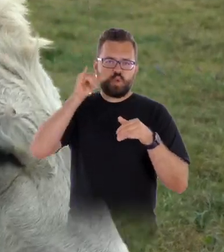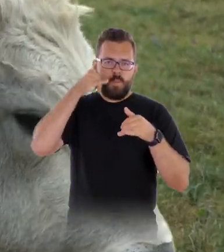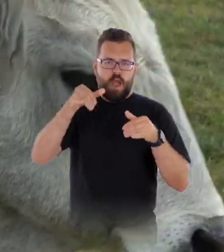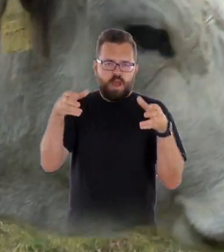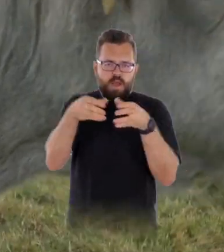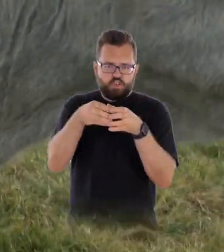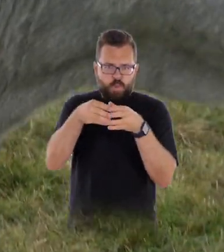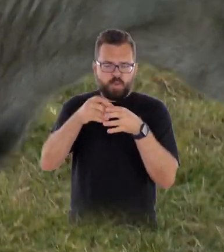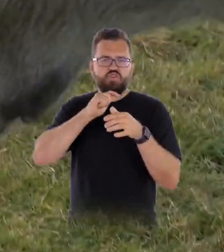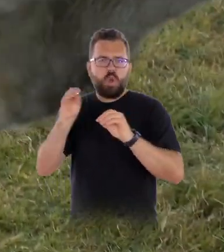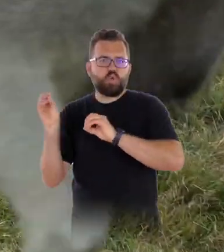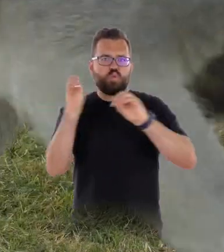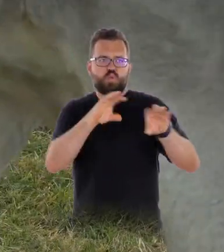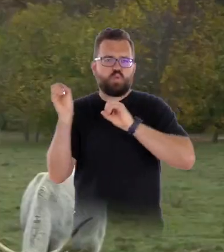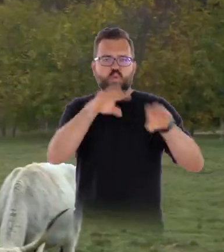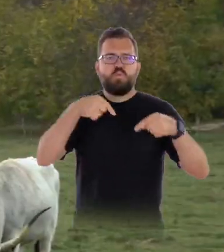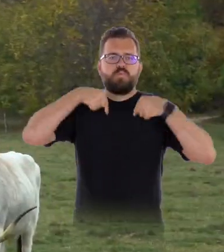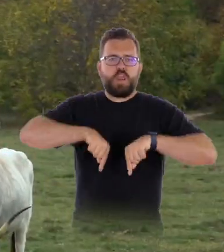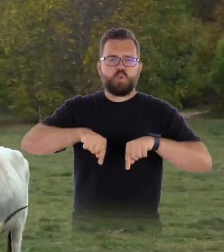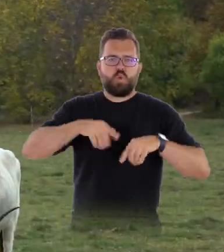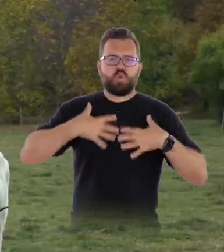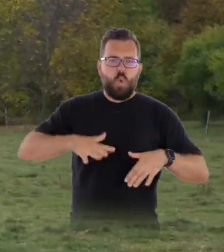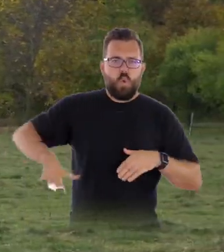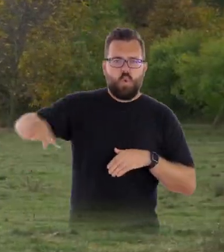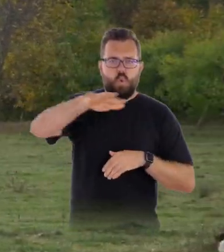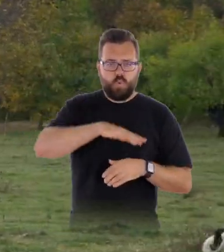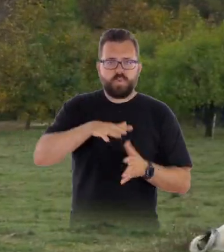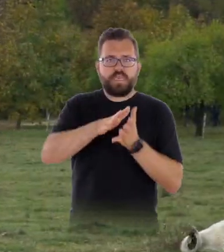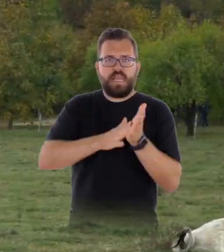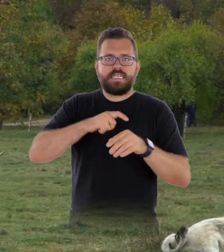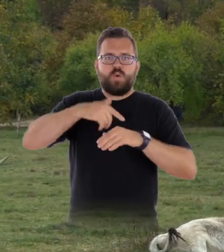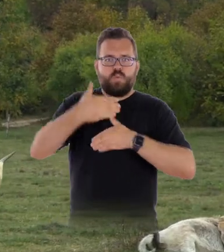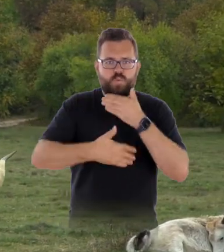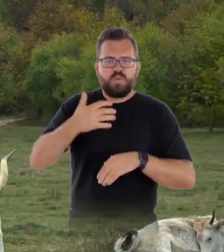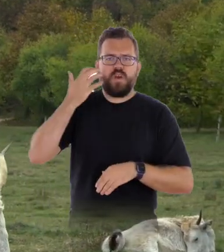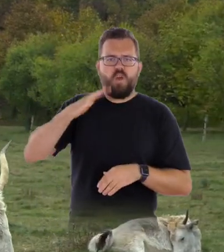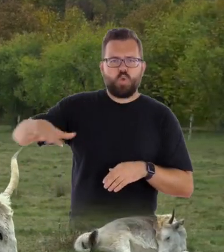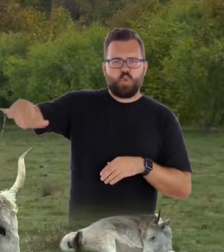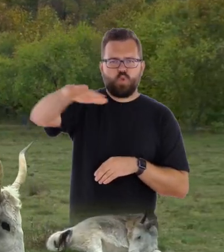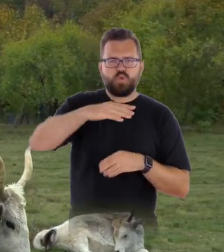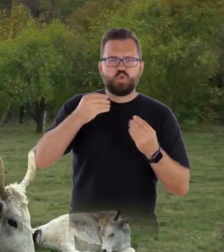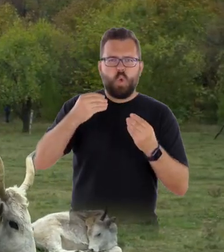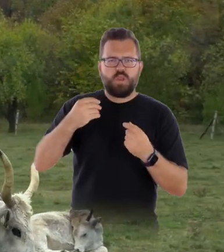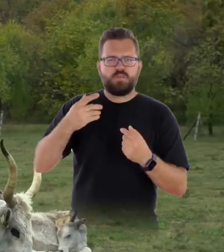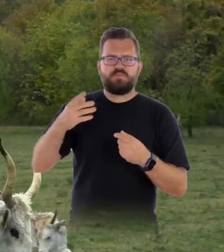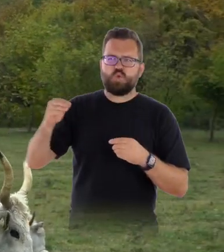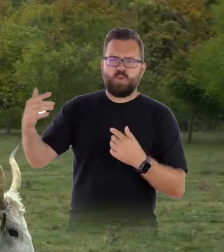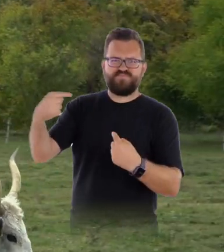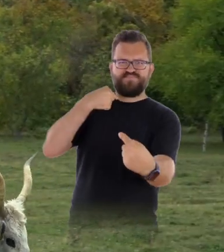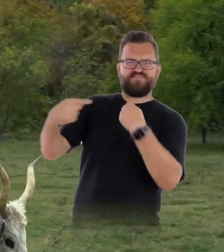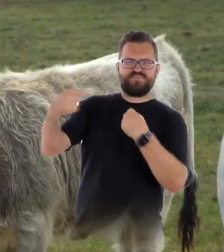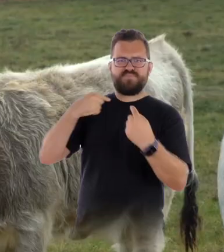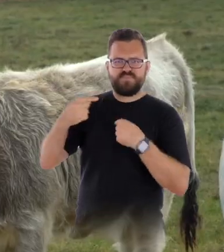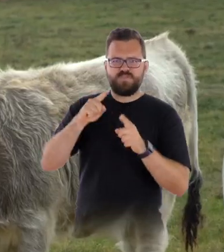2000-ben sikerült egy kis szürke marha gulyát hozni ide a belsőtópartra. Az első időben igen nagy volt az ellenállás a faluban, tehát